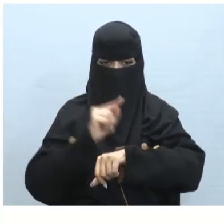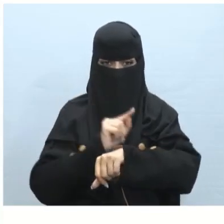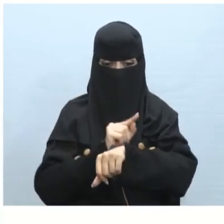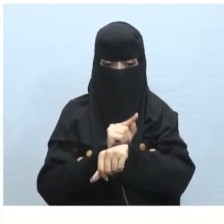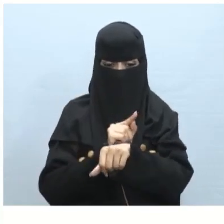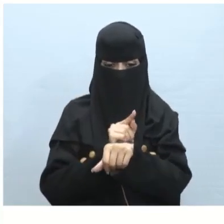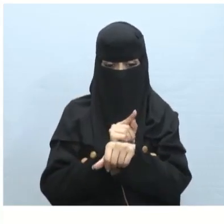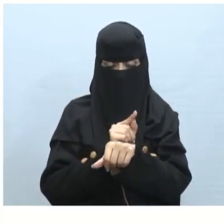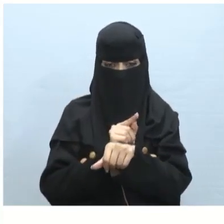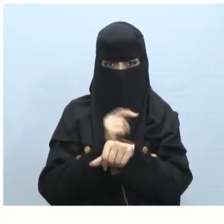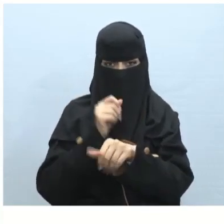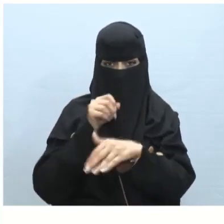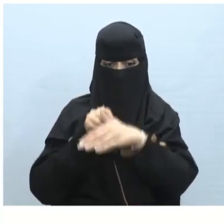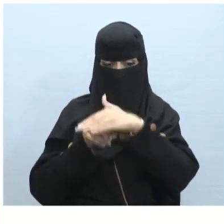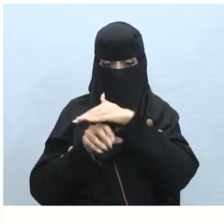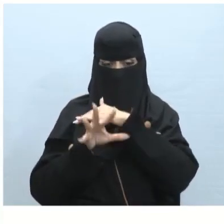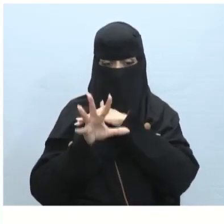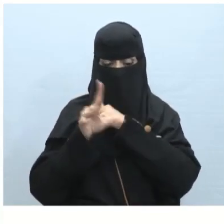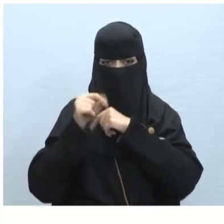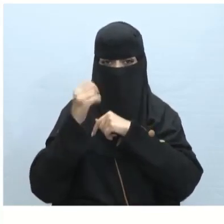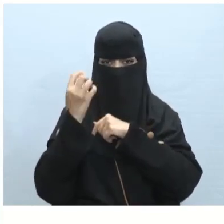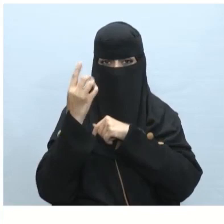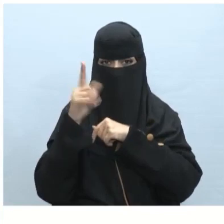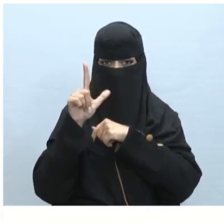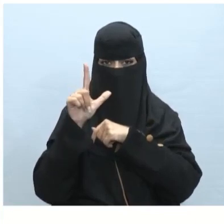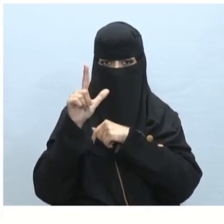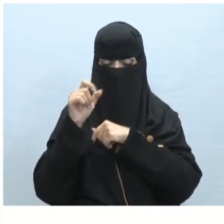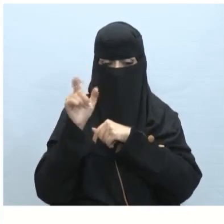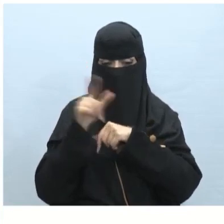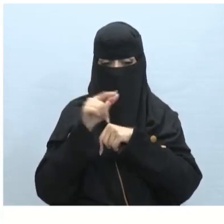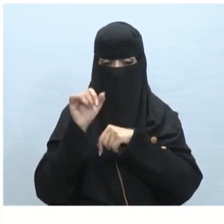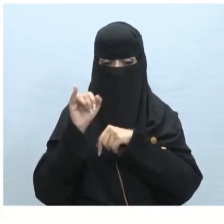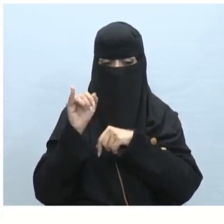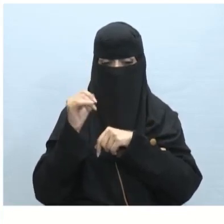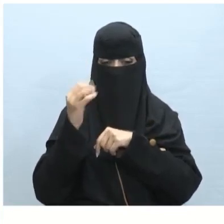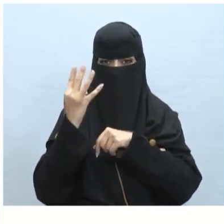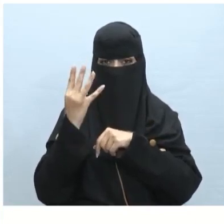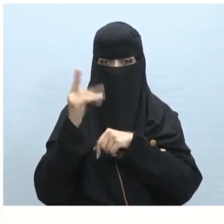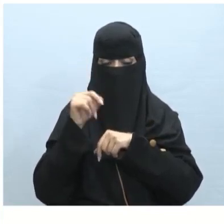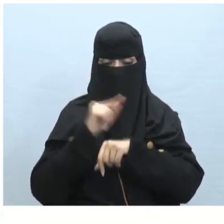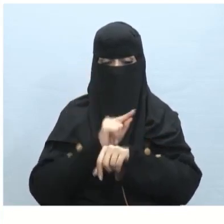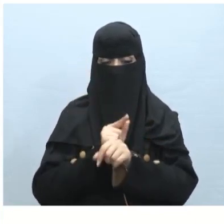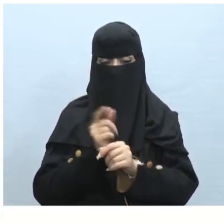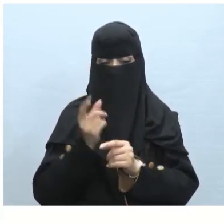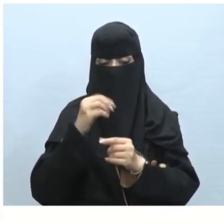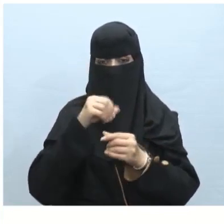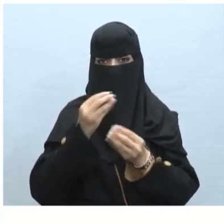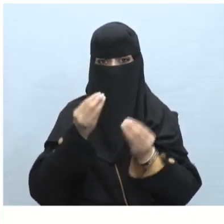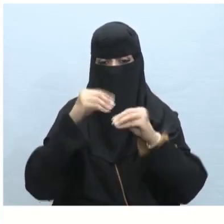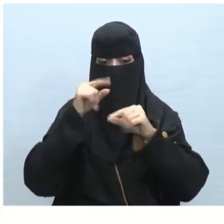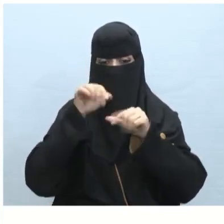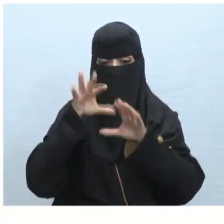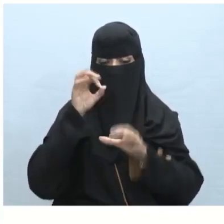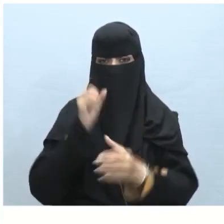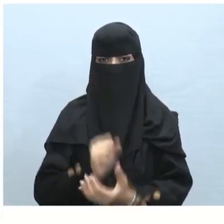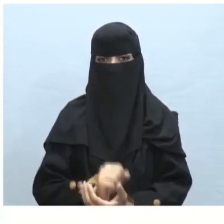التوبوي بانتقالات داخل الشريحة في هذه الصورة أو من هذه الصورة